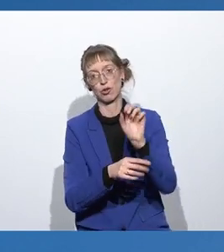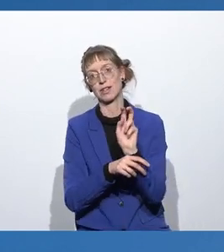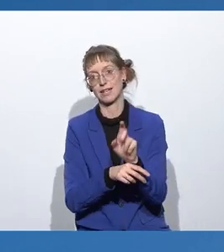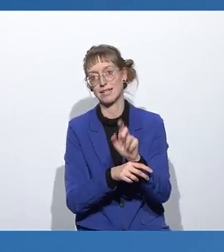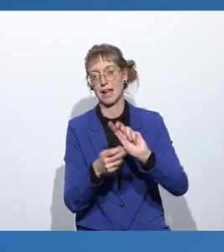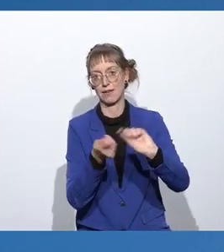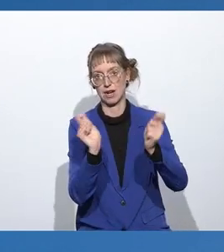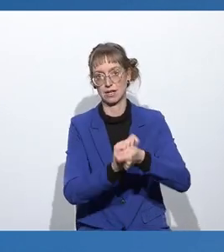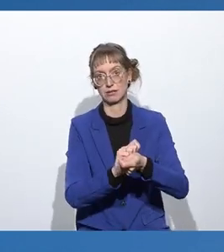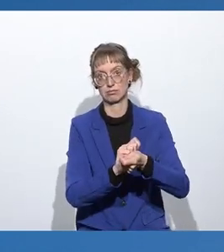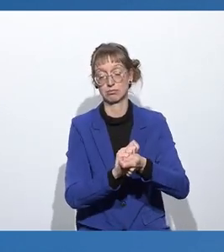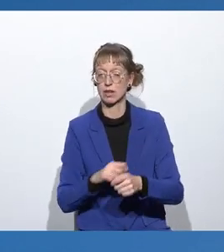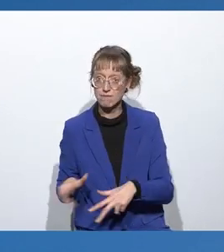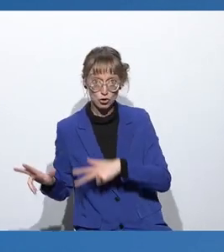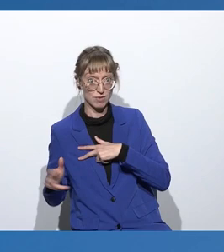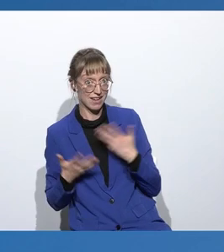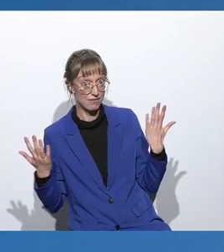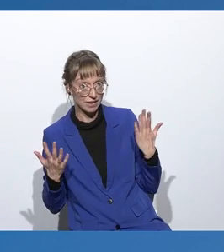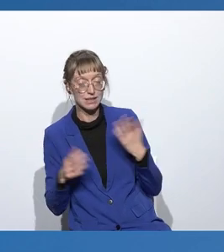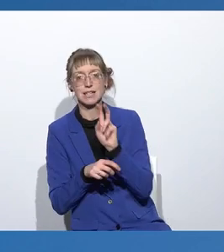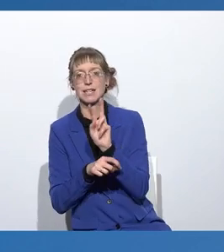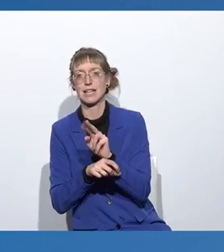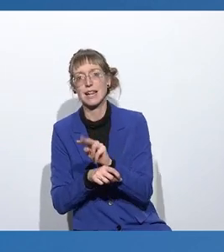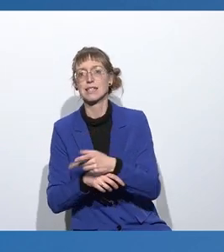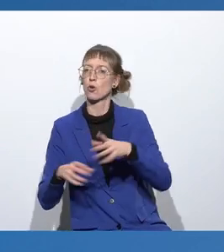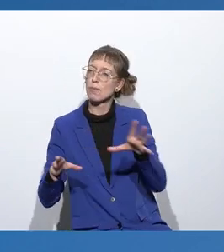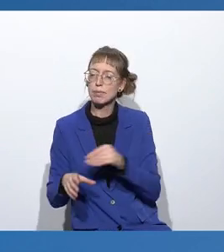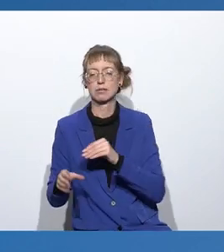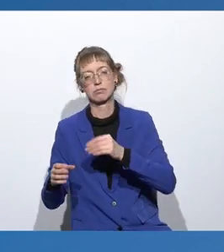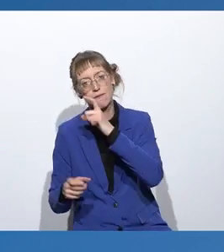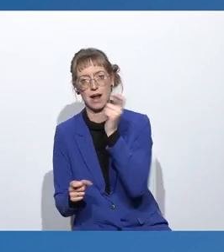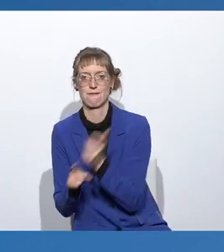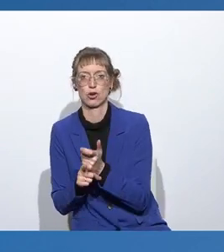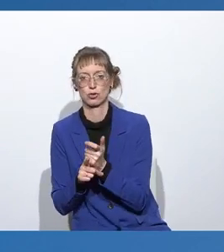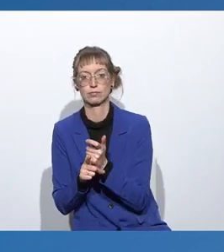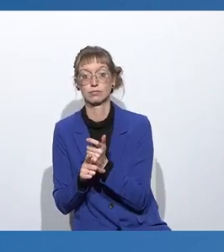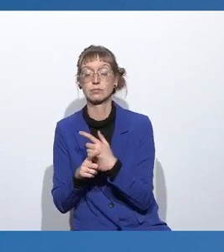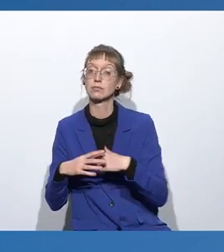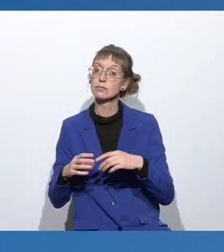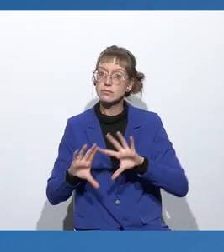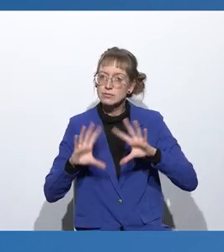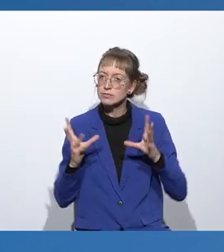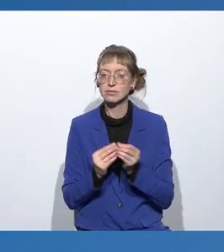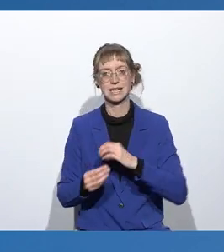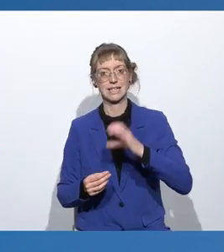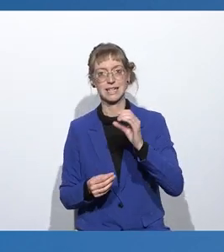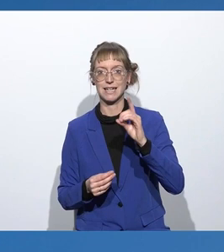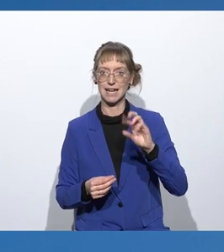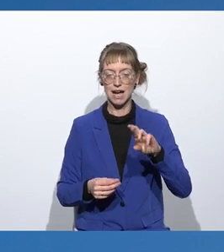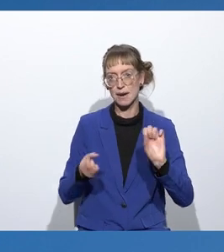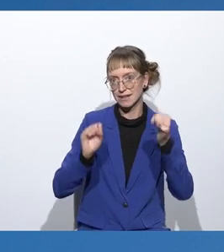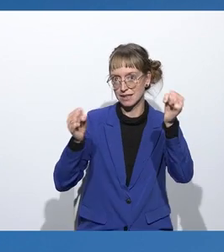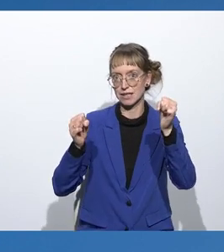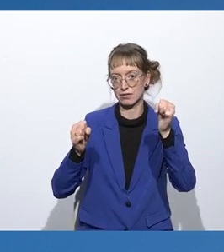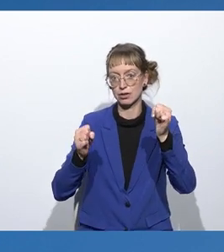Das Versprechen? Digitalisierung mit Verantwortung. Alles zur Corporate Digital Responsibility Initiative